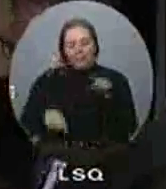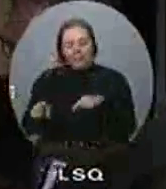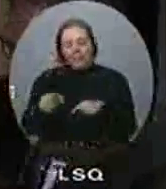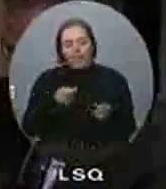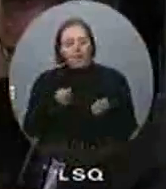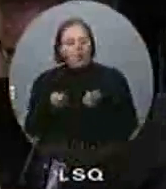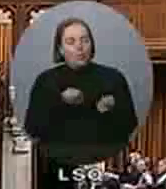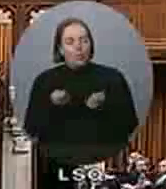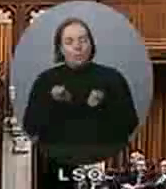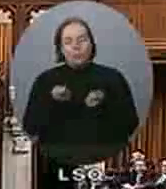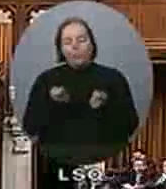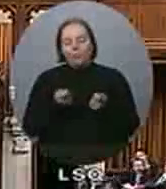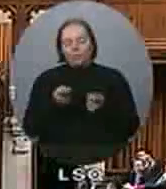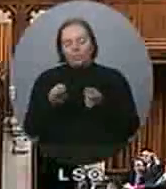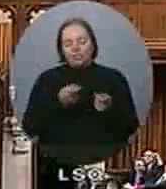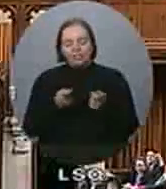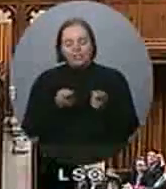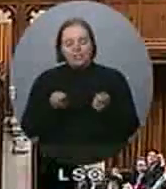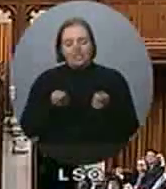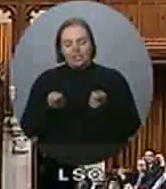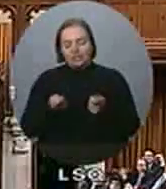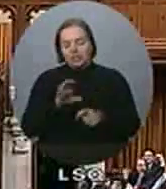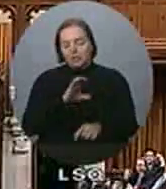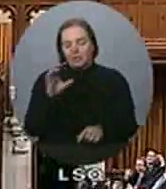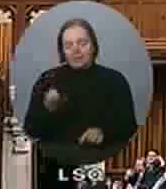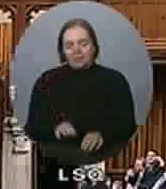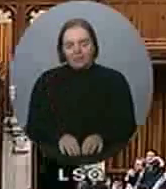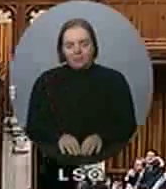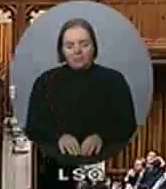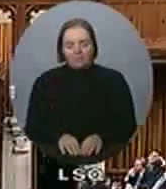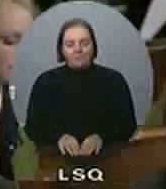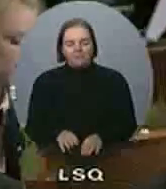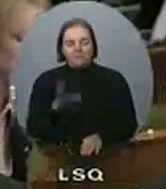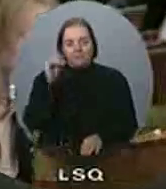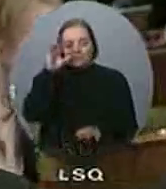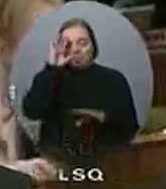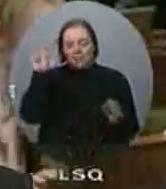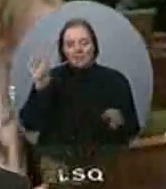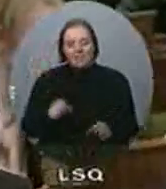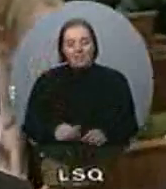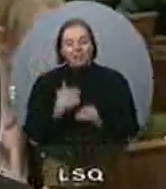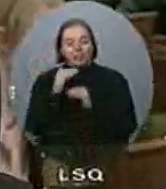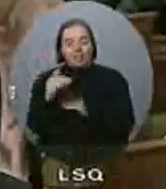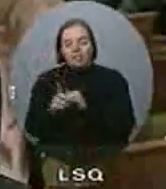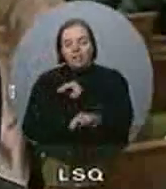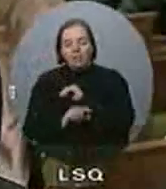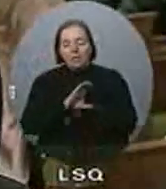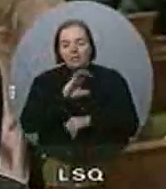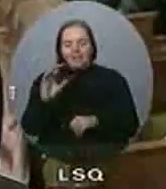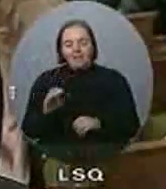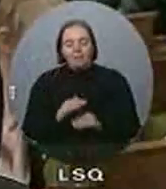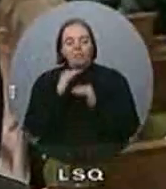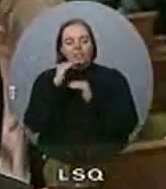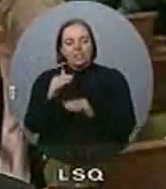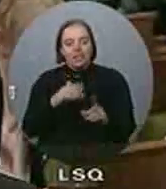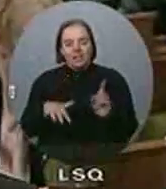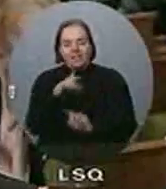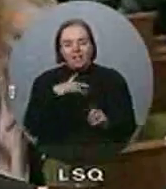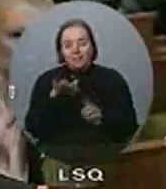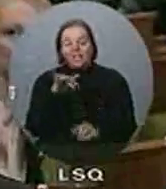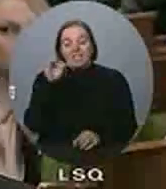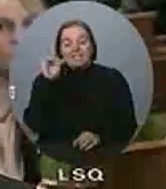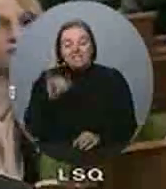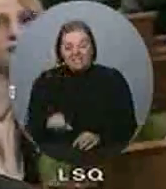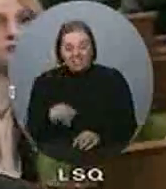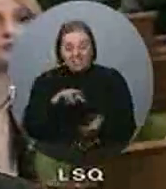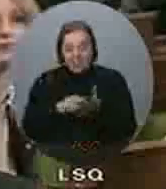La députée d'Halifax, Monsieur le Président, défendre des emplois canadiens, défendre l'environnement, ça, c'est être